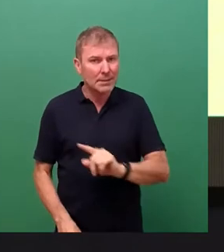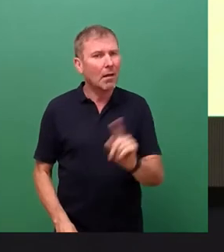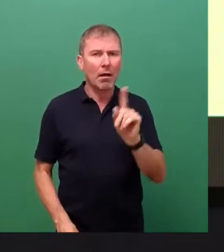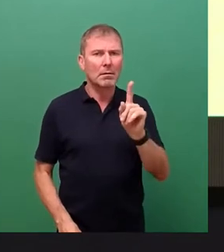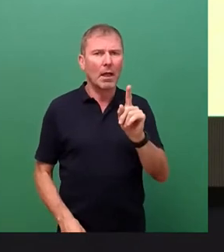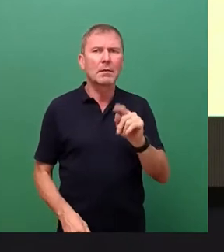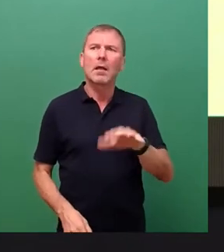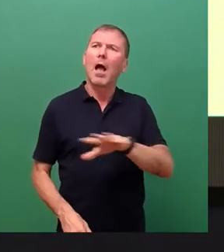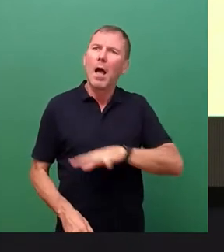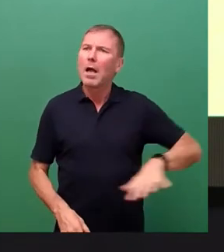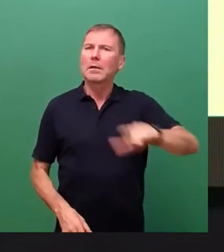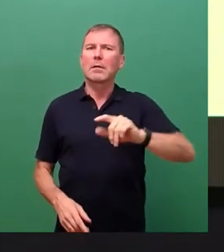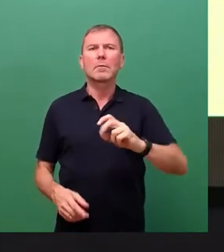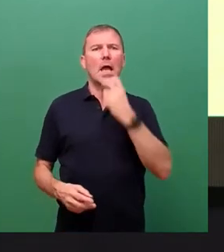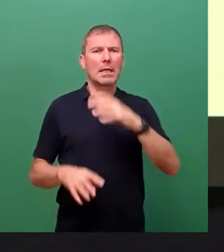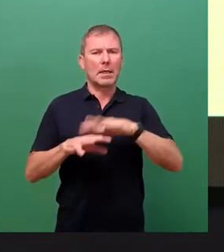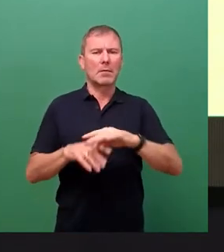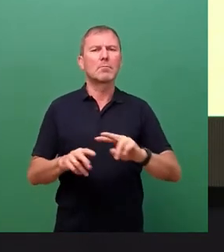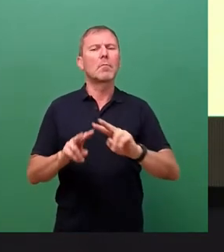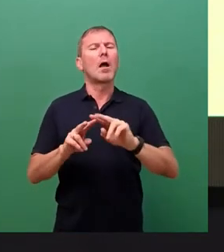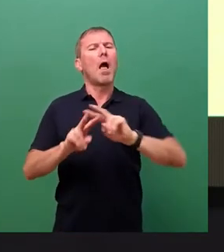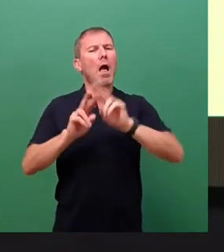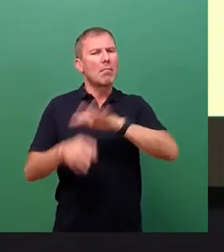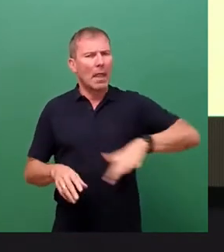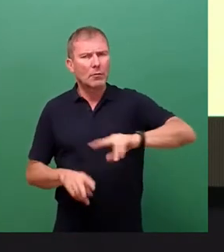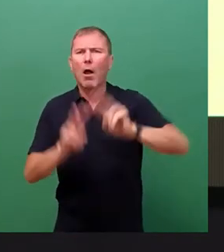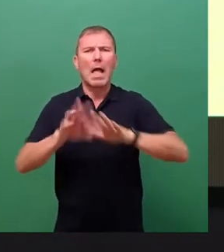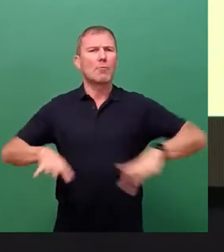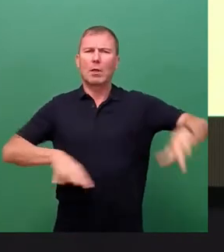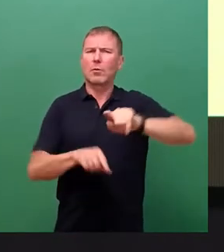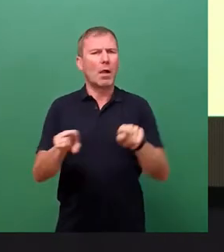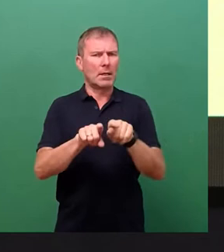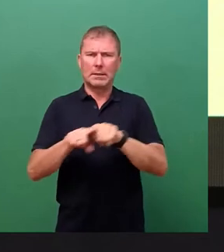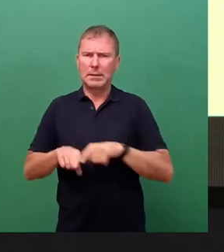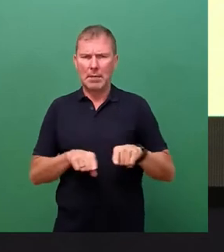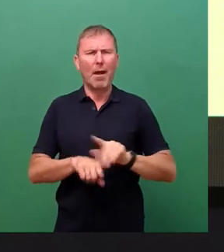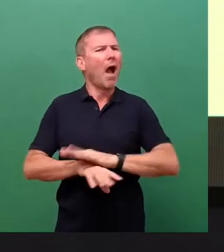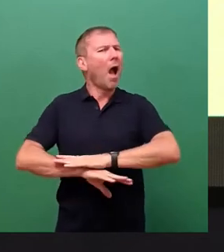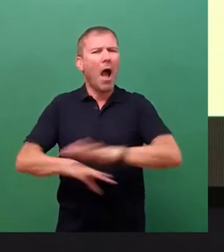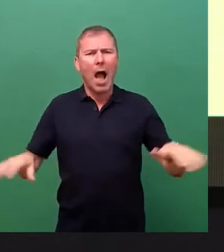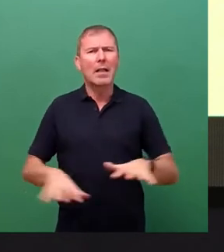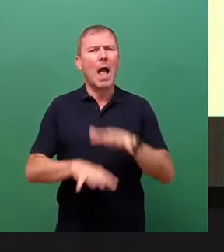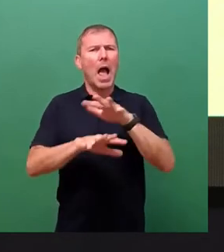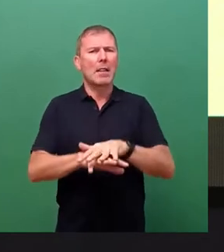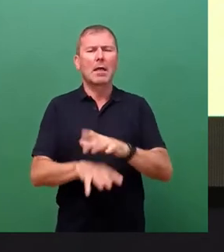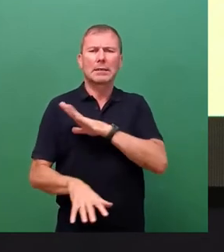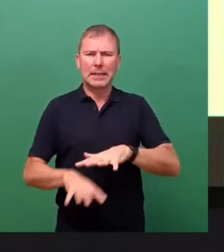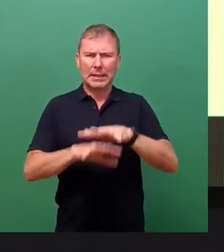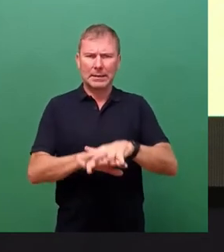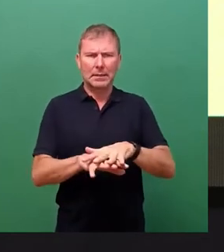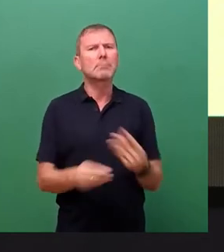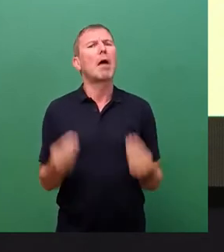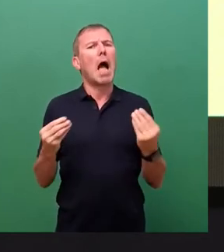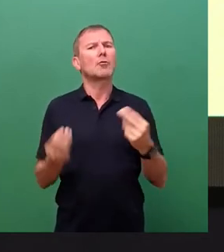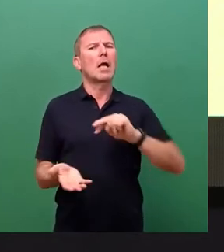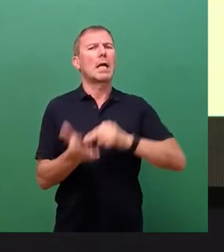gesamte Branche, national wie international. Alle Anlagen der Sachsen-Netze sind auf dem aktuellen Stand der